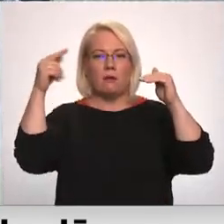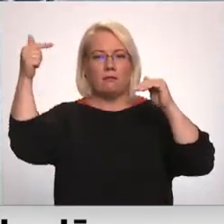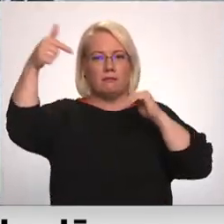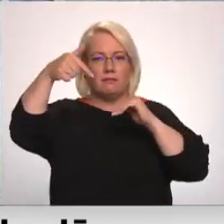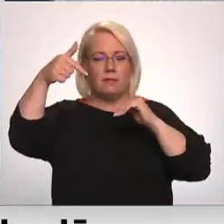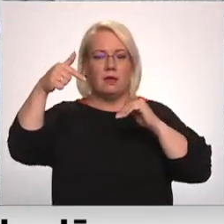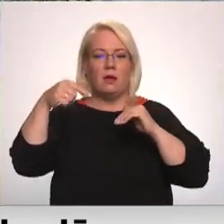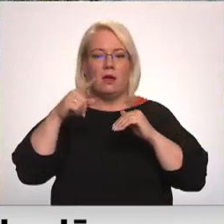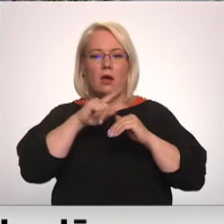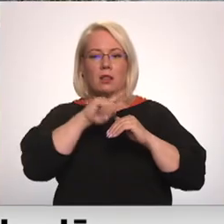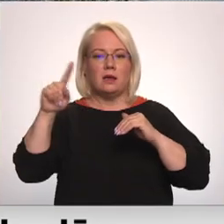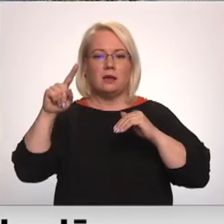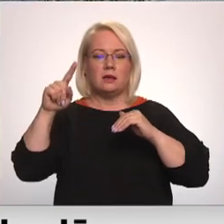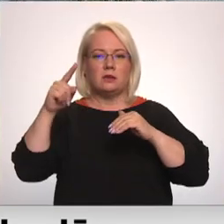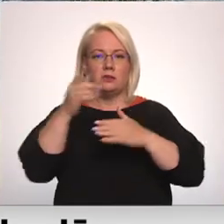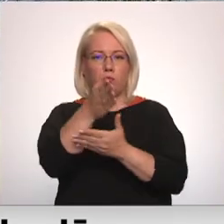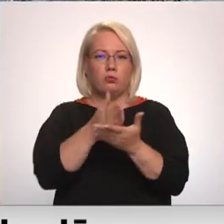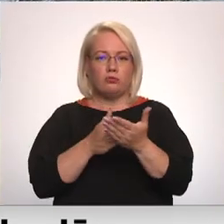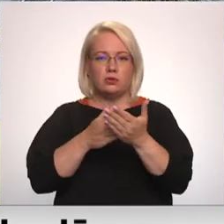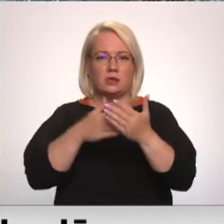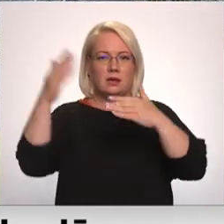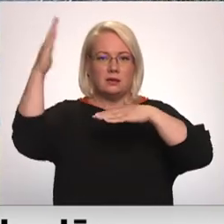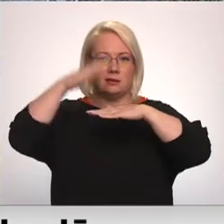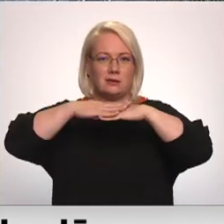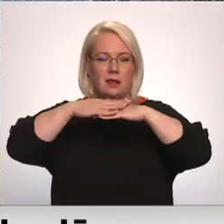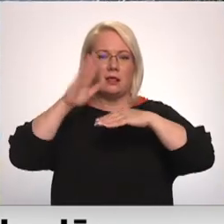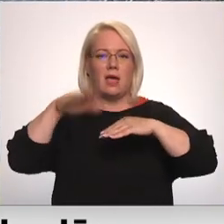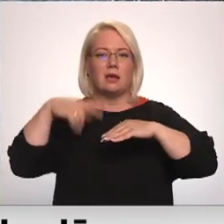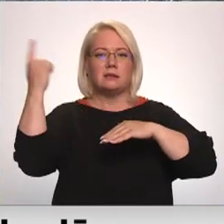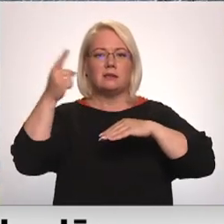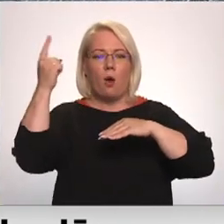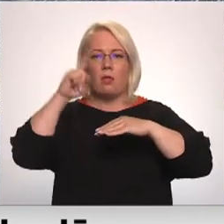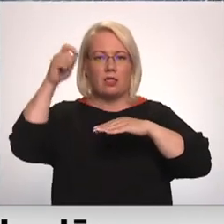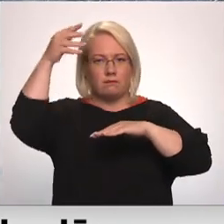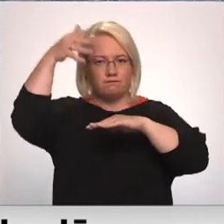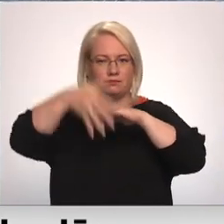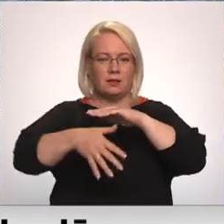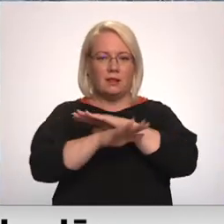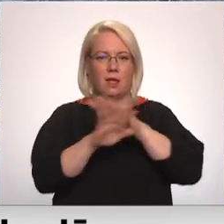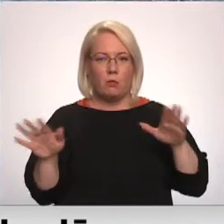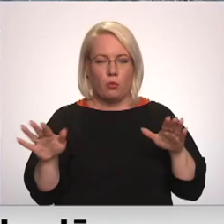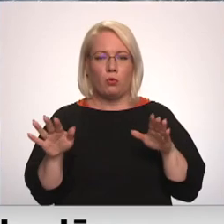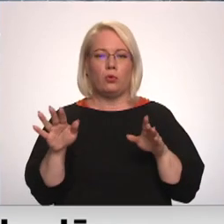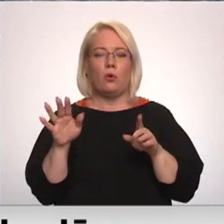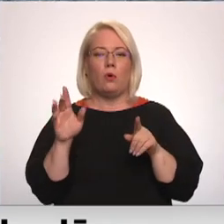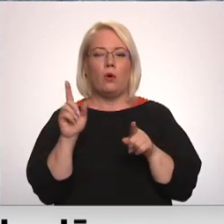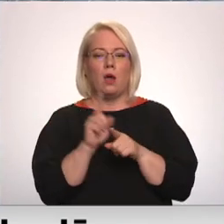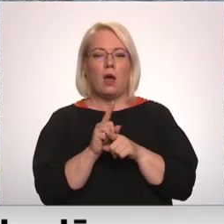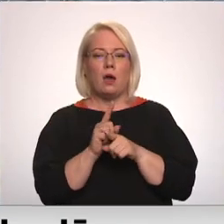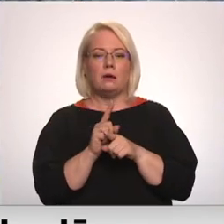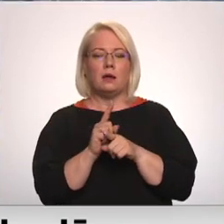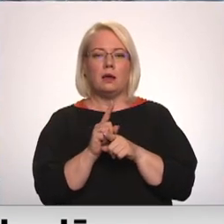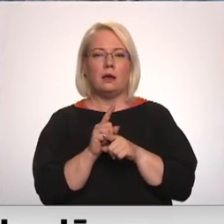sonu ekrāni, lai tas pusē aiztaisētu, lai tā saule tik intensīvi nespiedātu īkšā. Tad arī porgojam uz